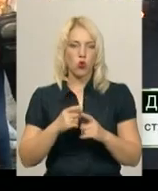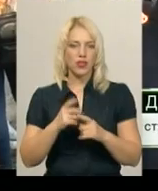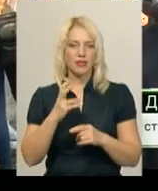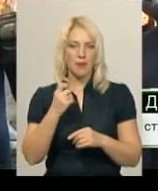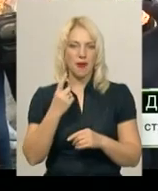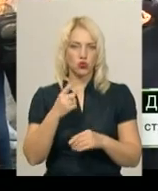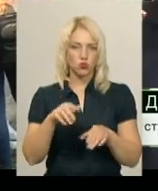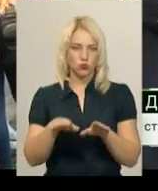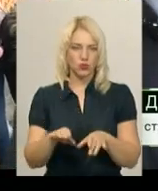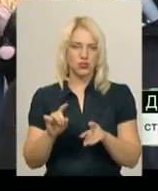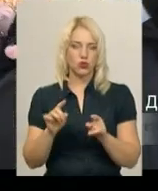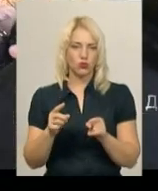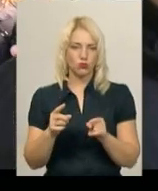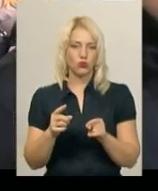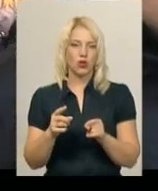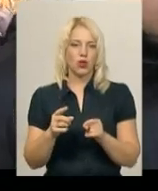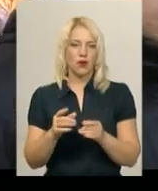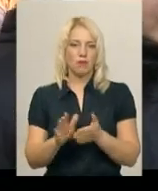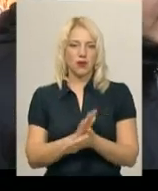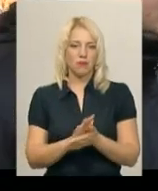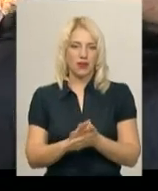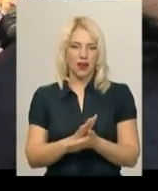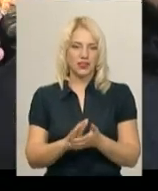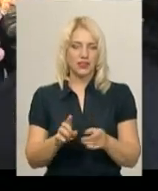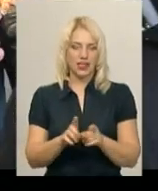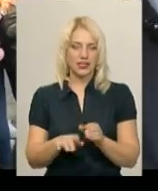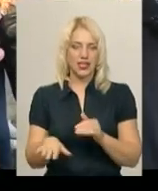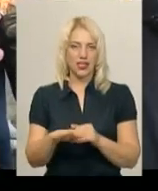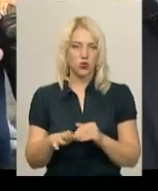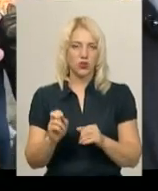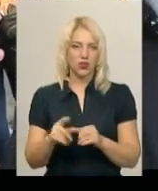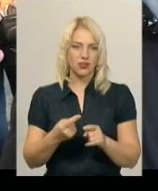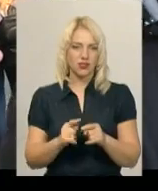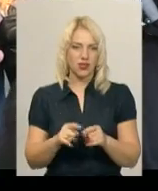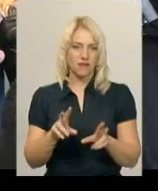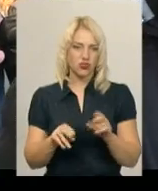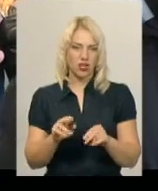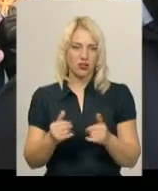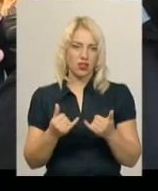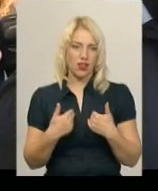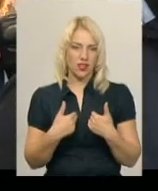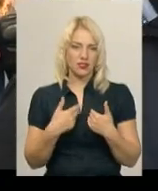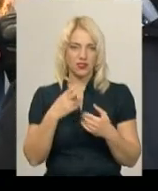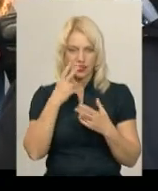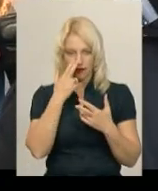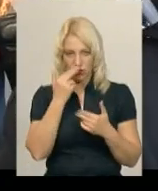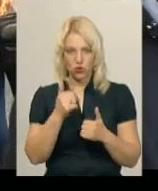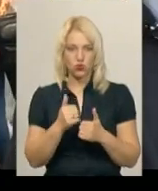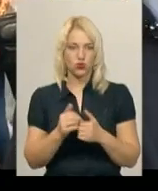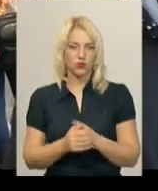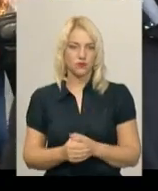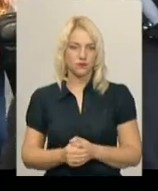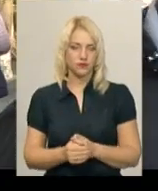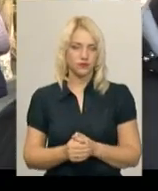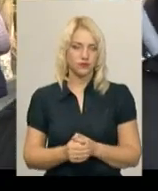прибрати такі території, як ціад, вважається для нас звичкою в більшій